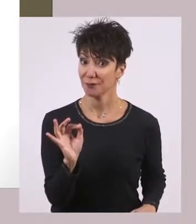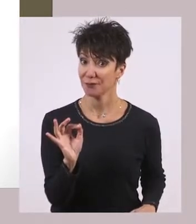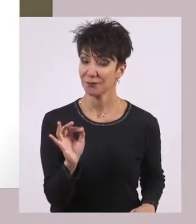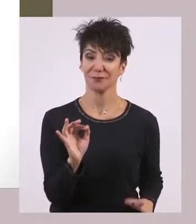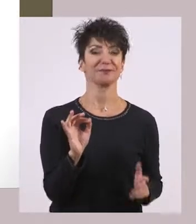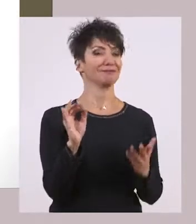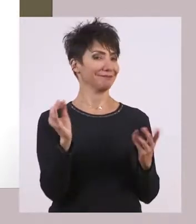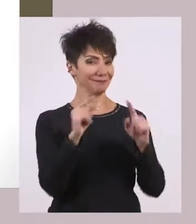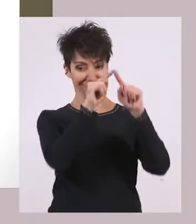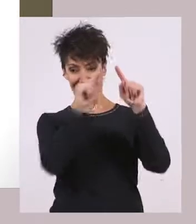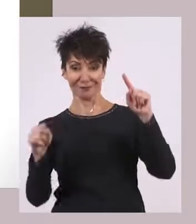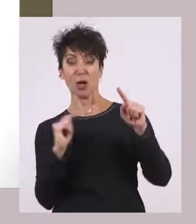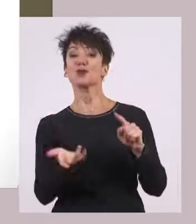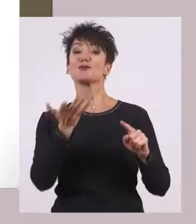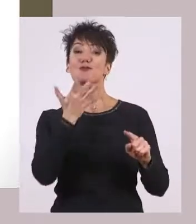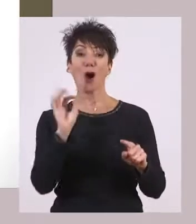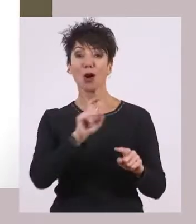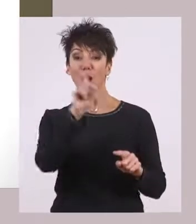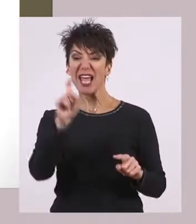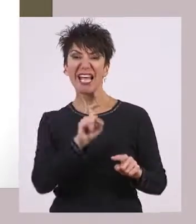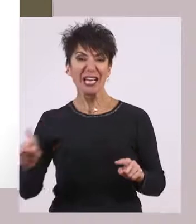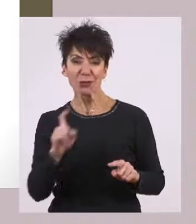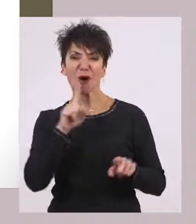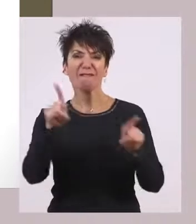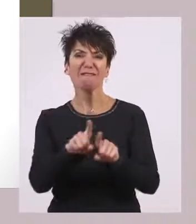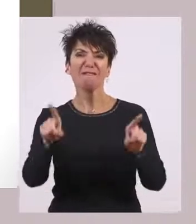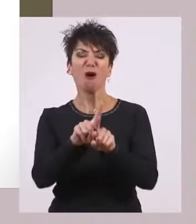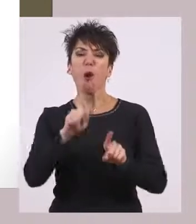Γιατί με αυτόν τον τρόπο η ζωή στην πόλη έμοιαζε με στρατόπεδο.